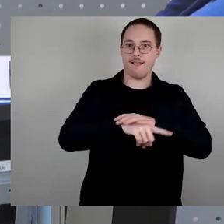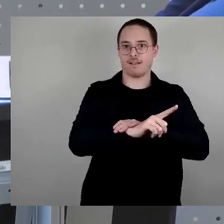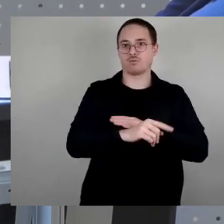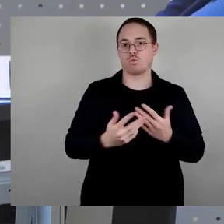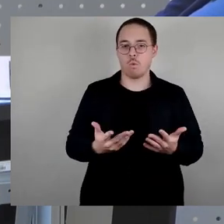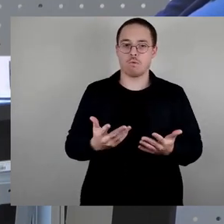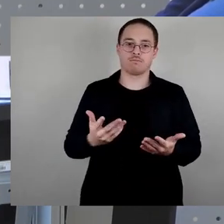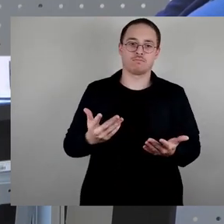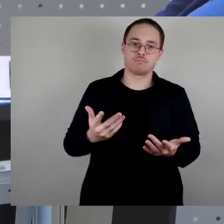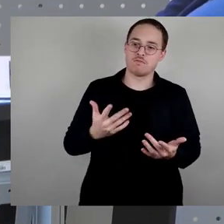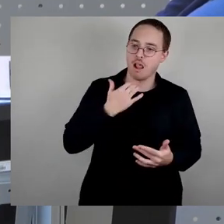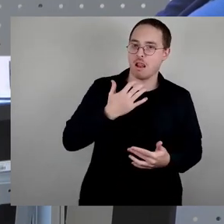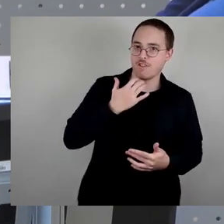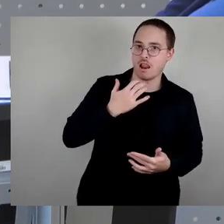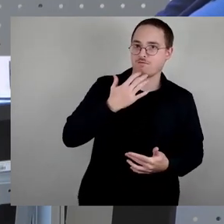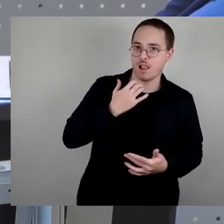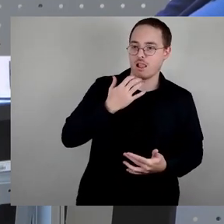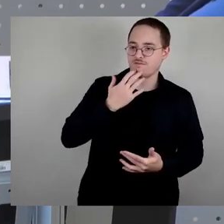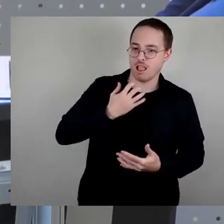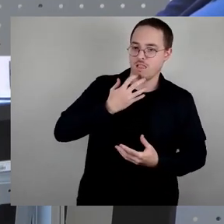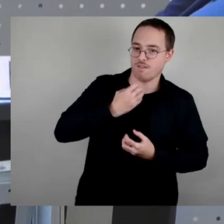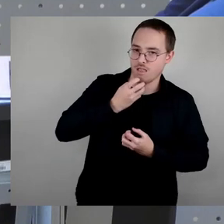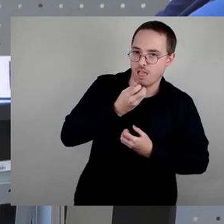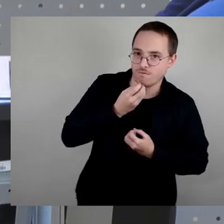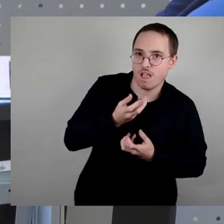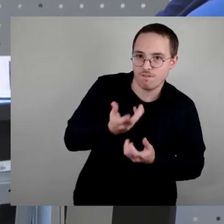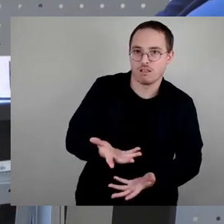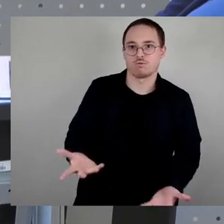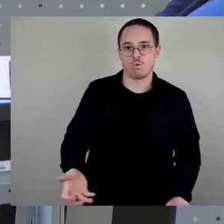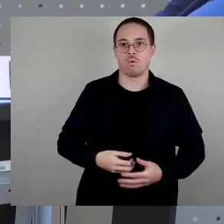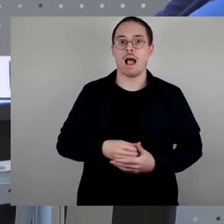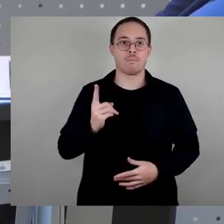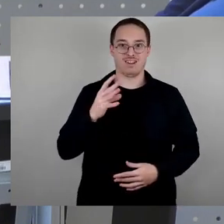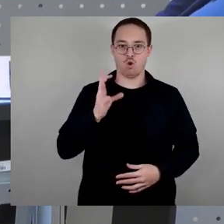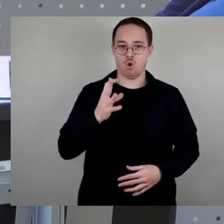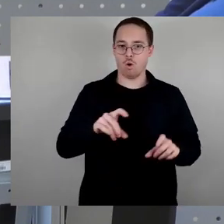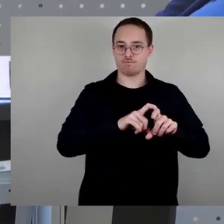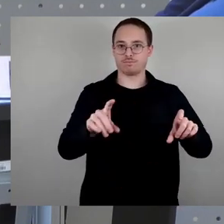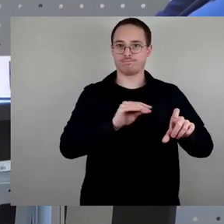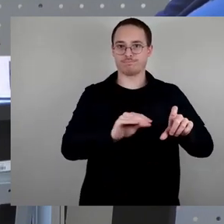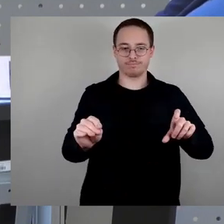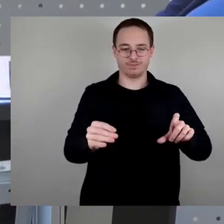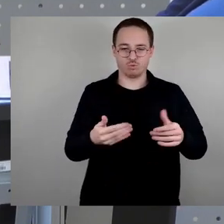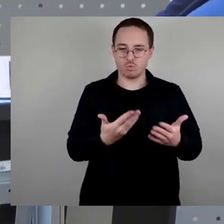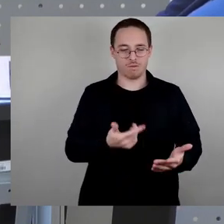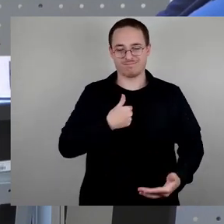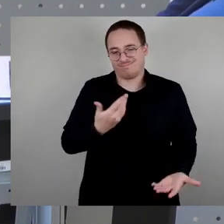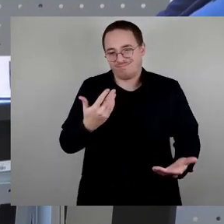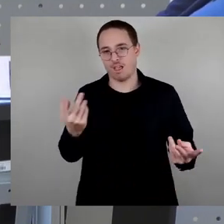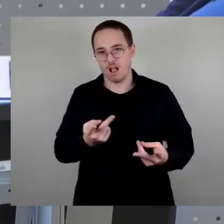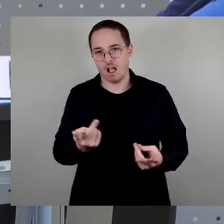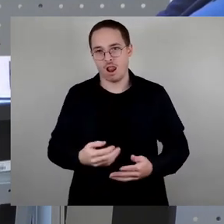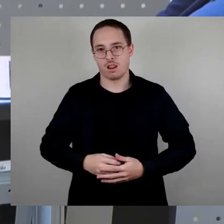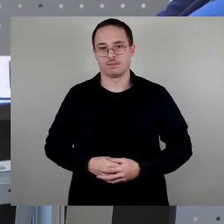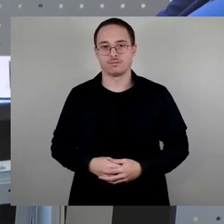Aber was kümmert's mich, wie ihr eure Klos beschriftet? Wenig überraschend haben die wahren Gedenkprofis